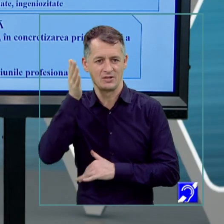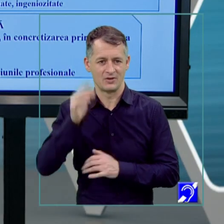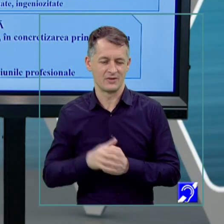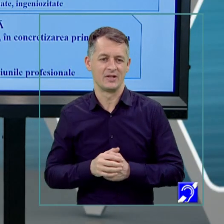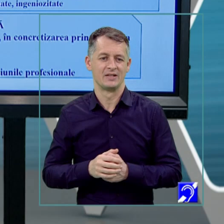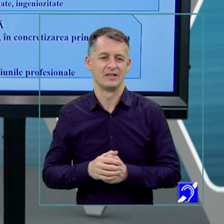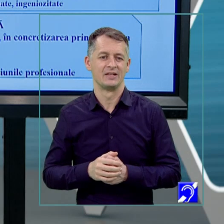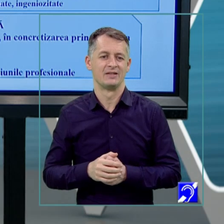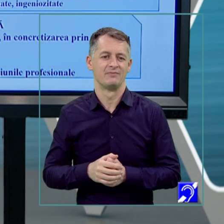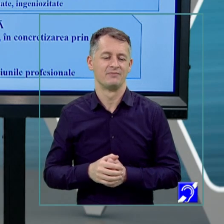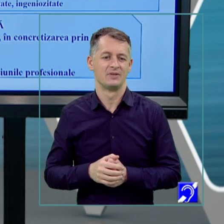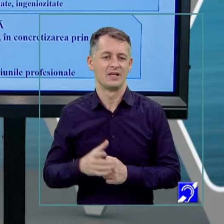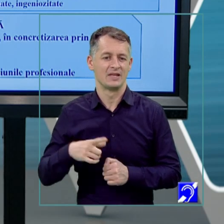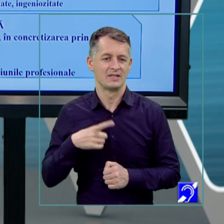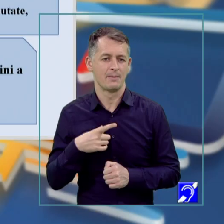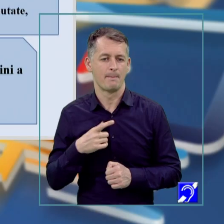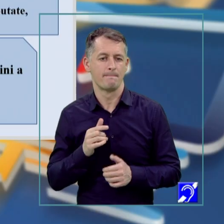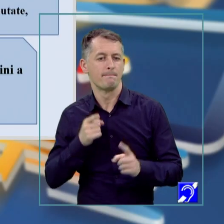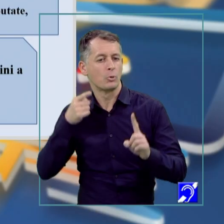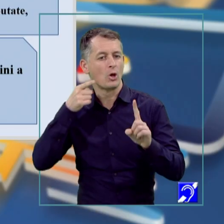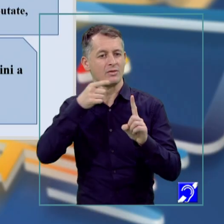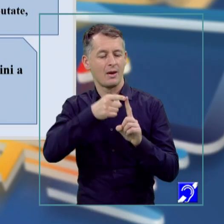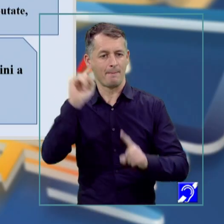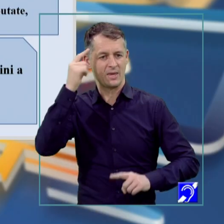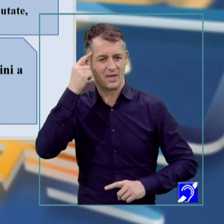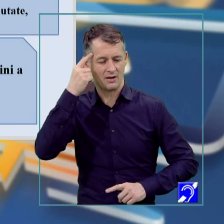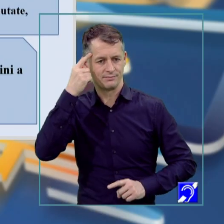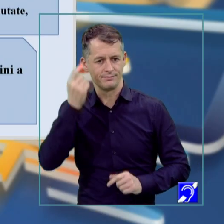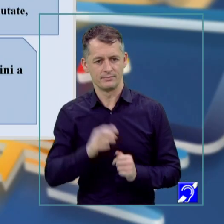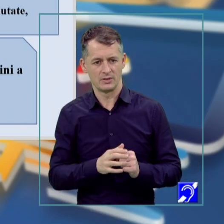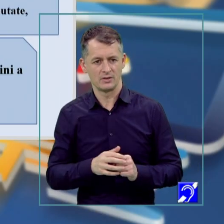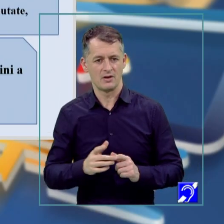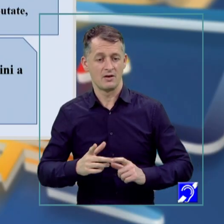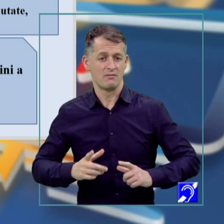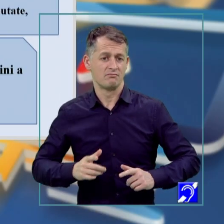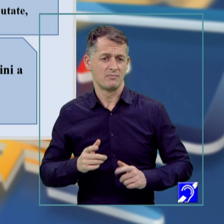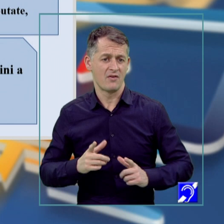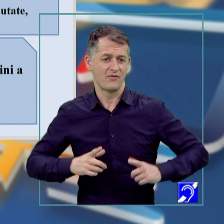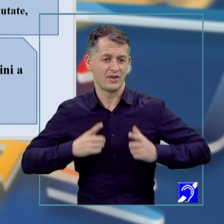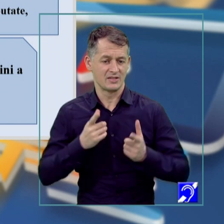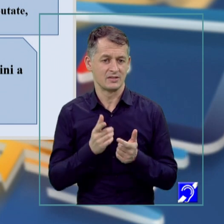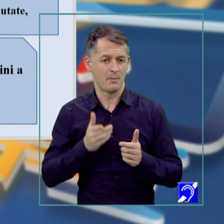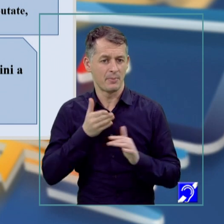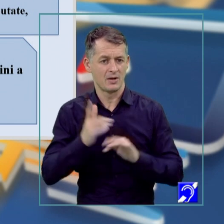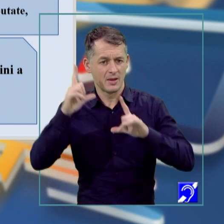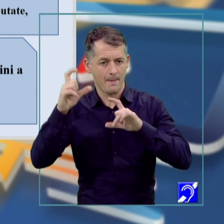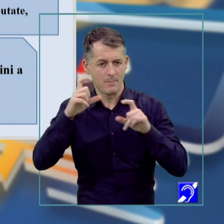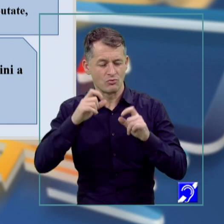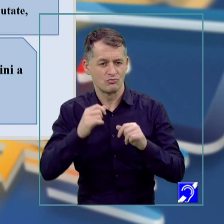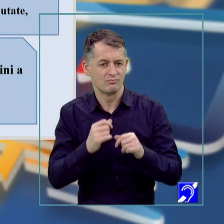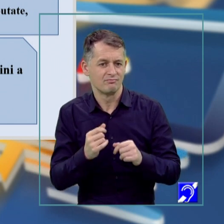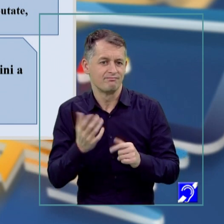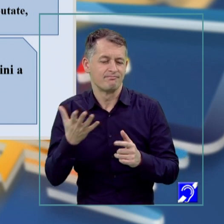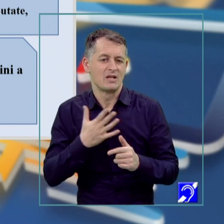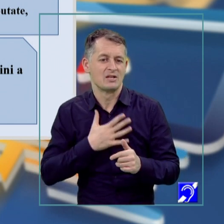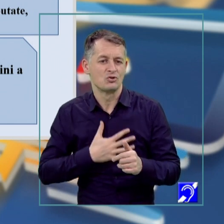voluntară, constă în proiectarea mintală a propriului curs al vieții, în concretizarea prin imagini a idealului de viață pe care și